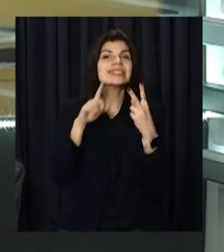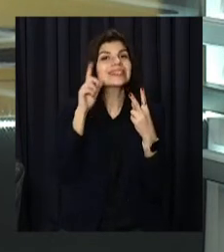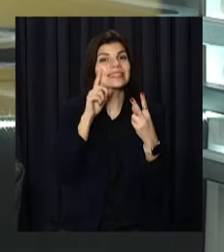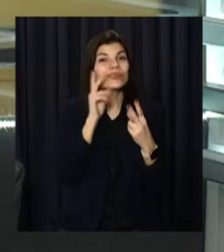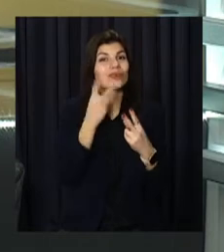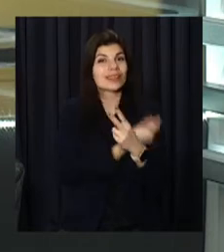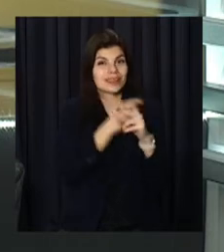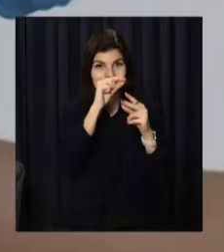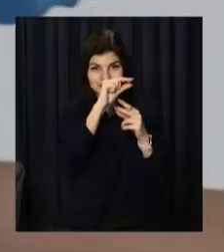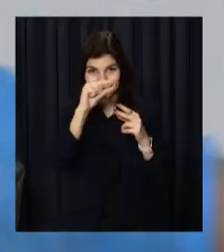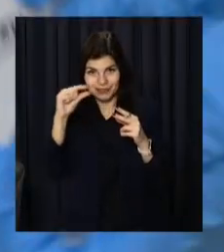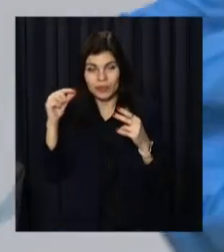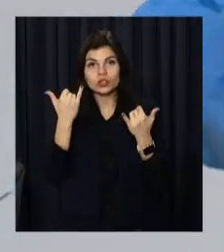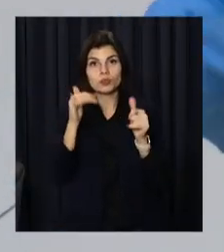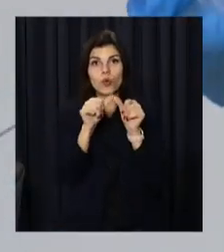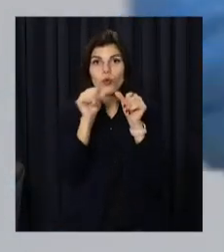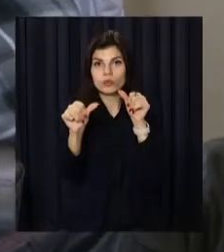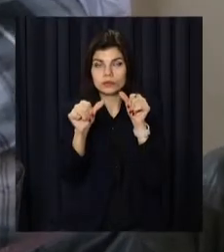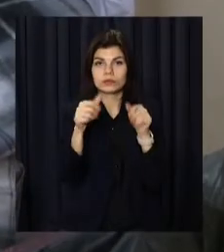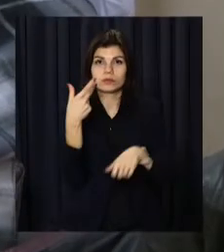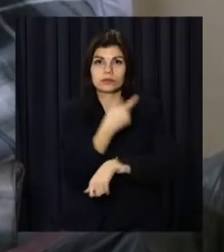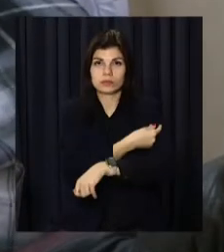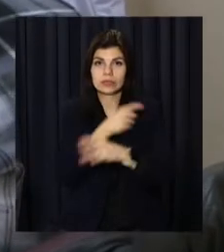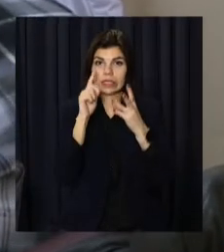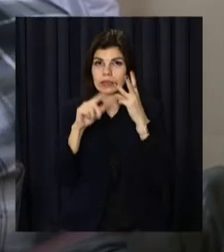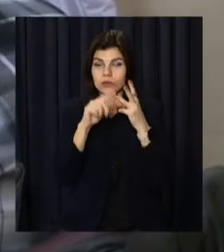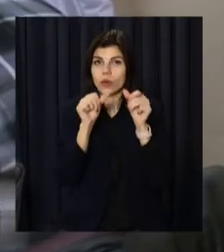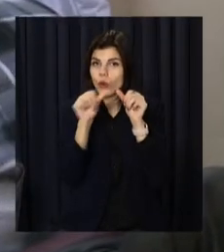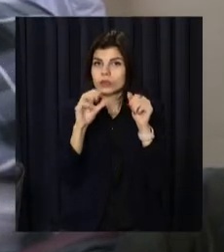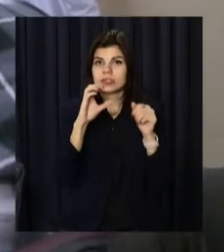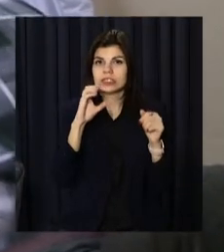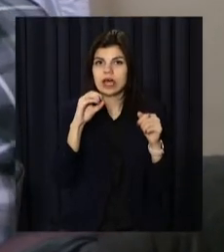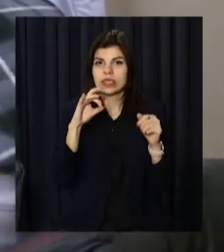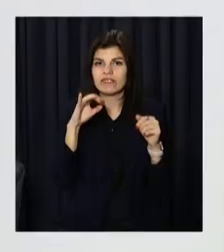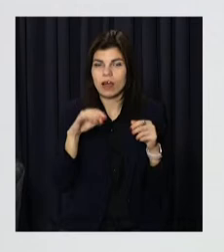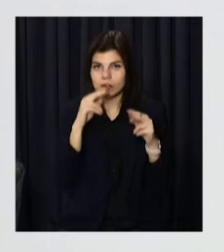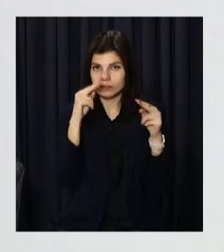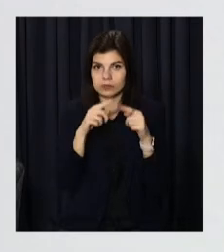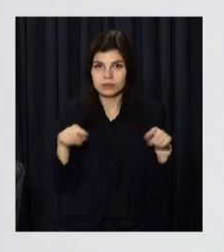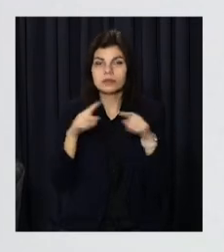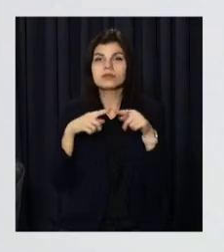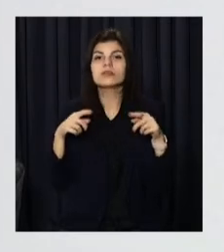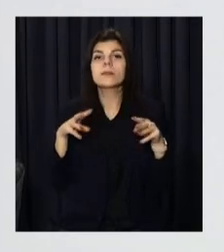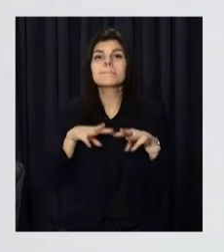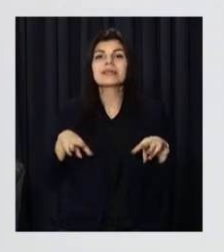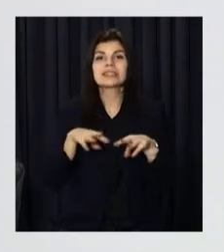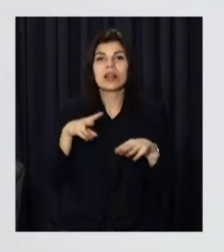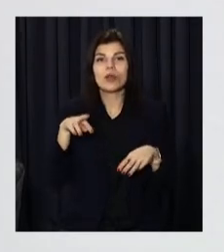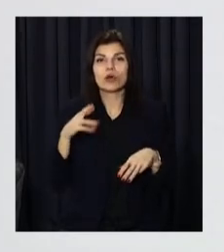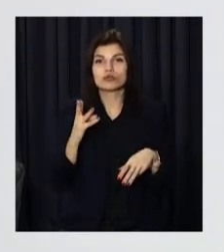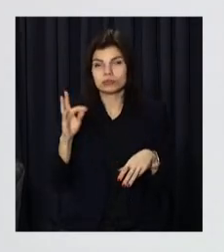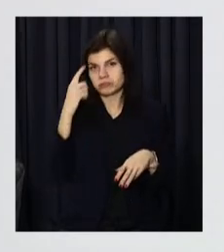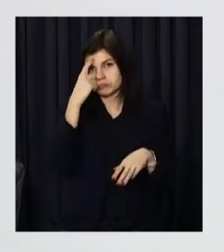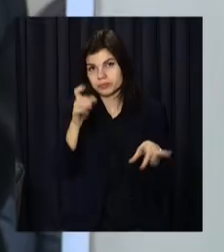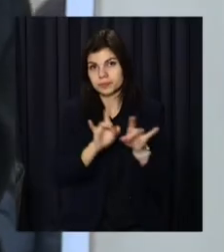імунізацію. Тепер буде окремий сертифікат про вакцинацію третьою дозою. Про це повідомив міністр охорони здоров'я Віктор Ляшко.